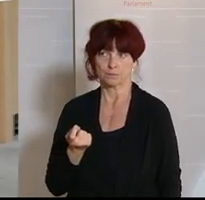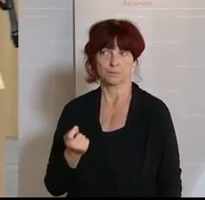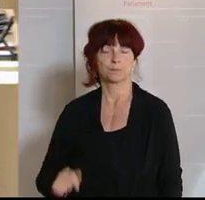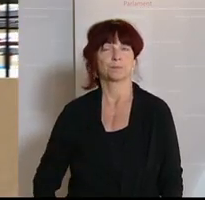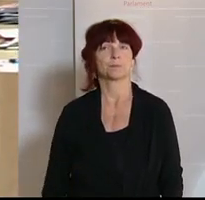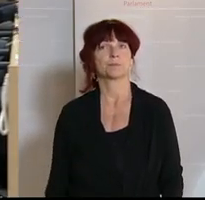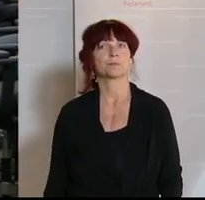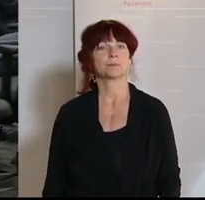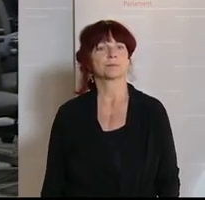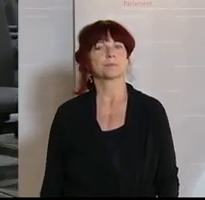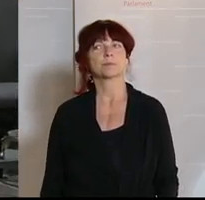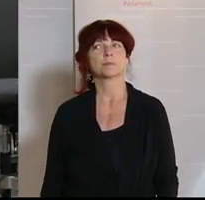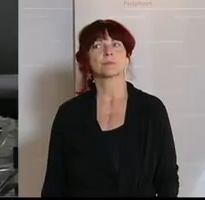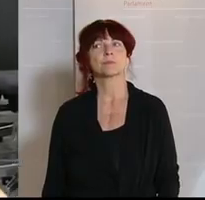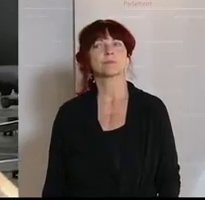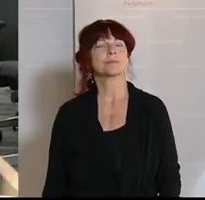Applaus Applaus